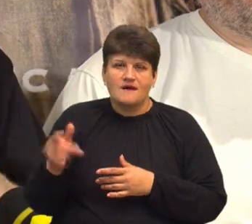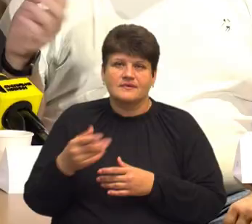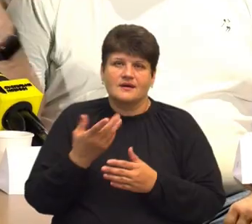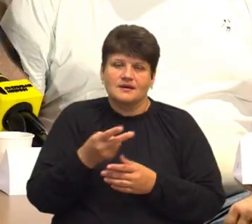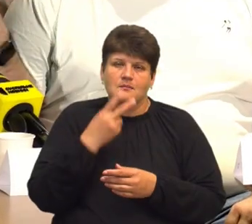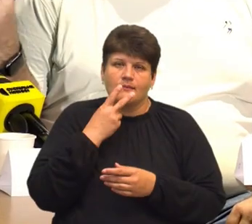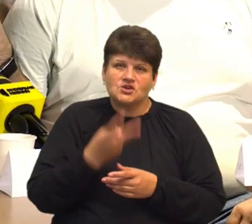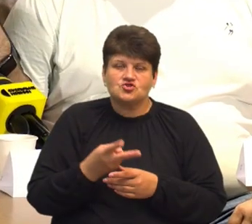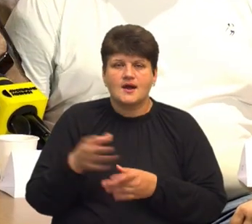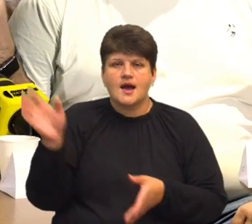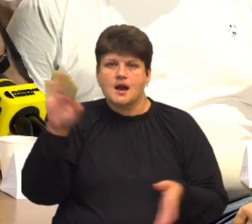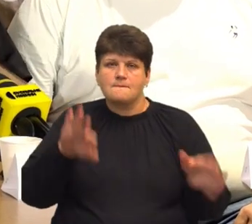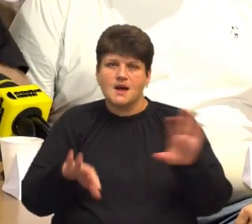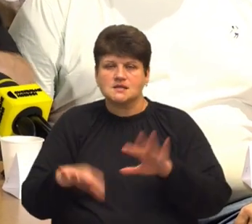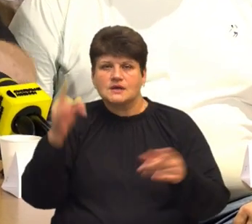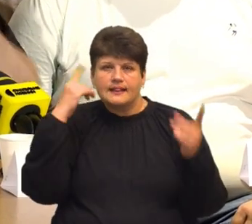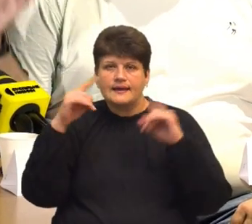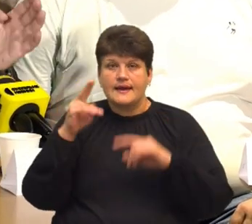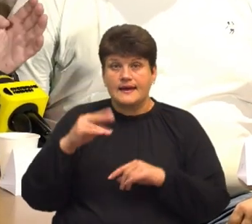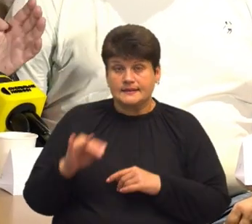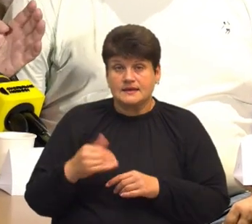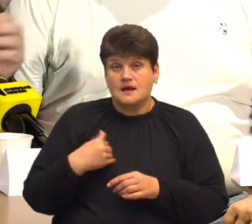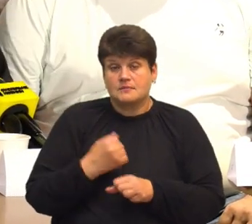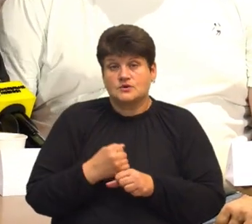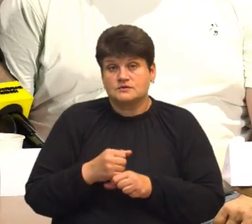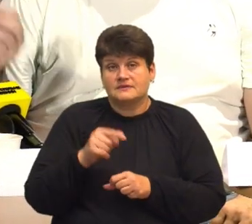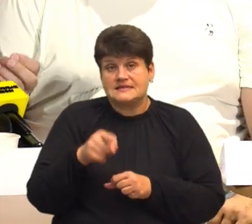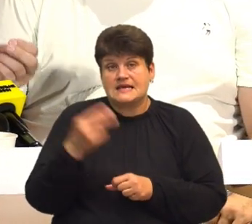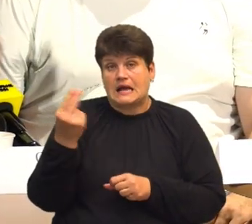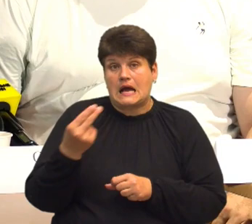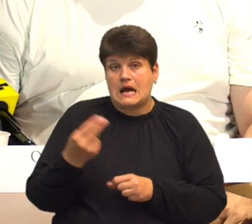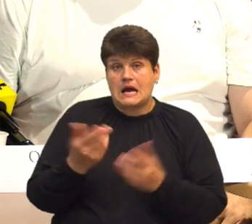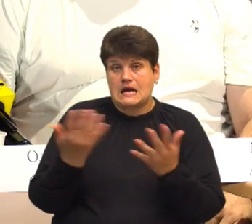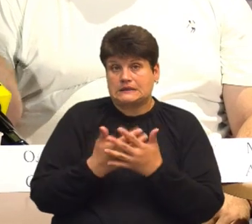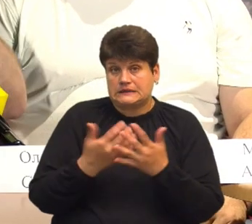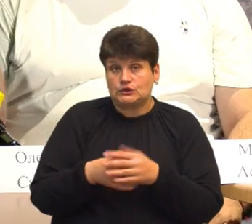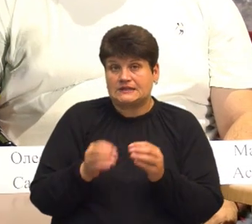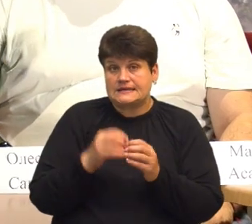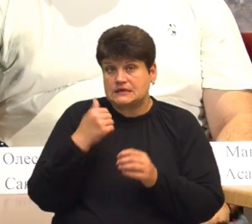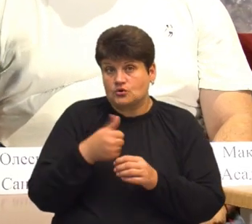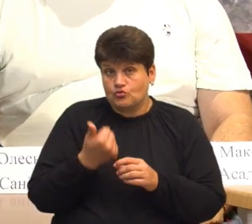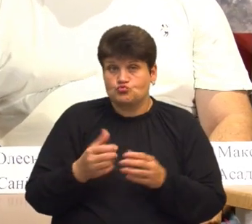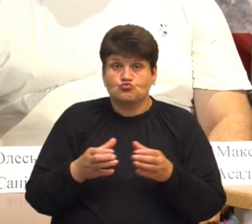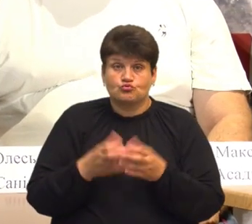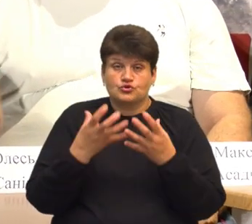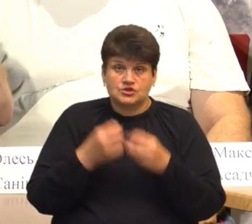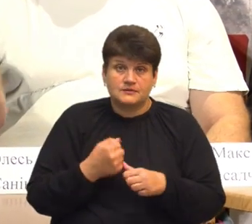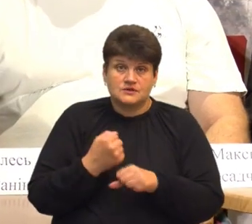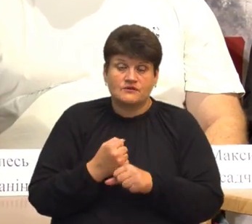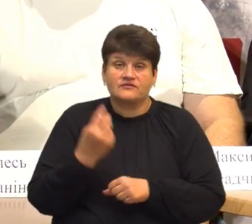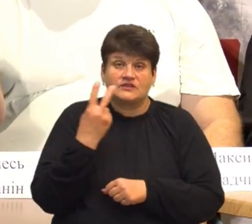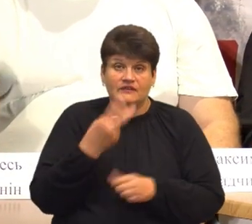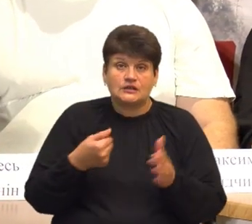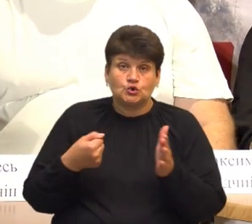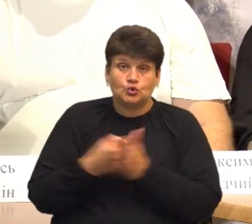легенди. Я працював на цій картину, можна сказати, що 10 років. З групою я працював ще два до запуску фільму. Але це